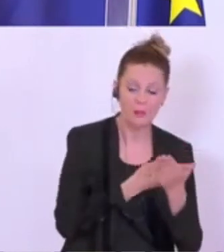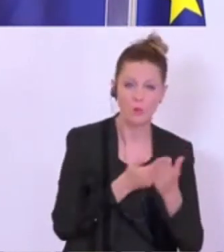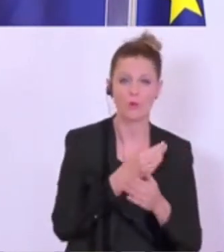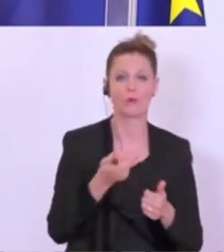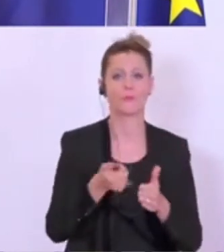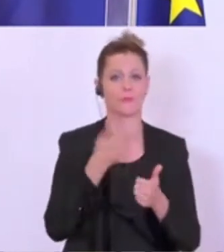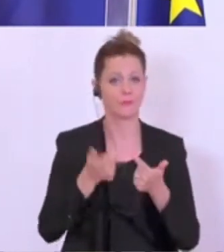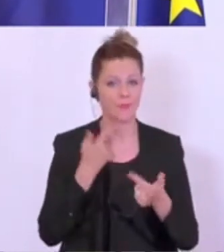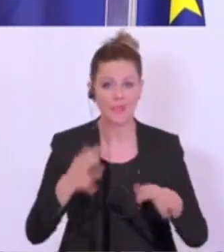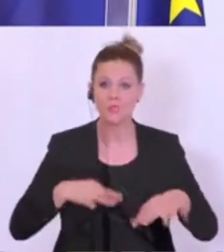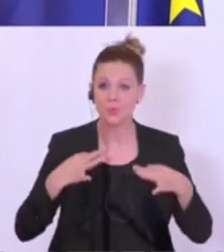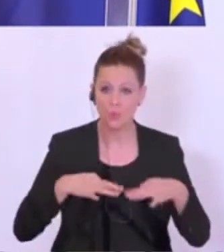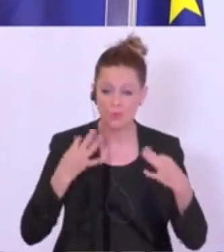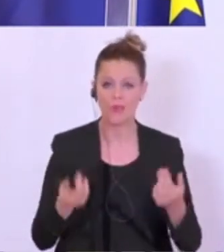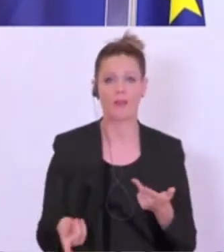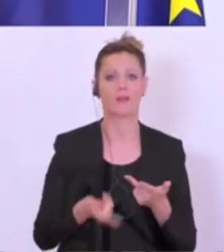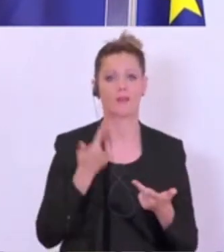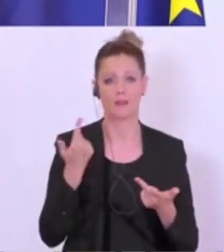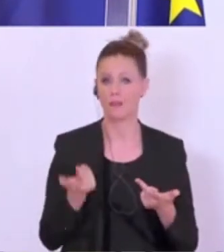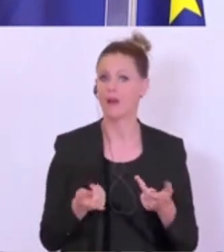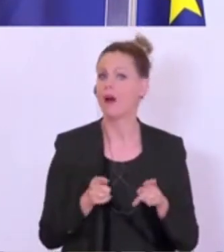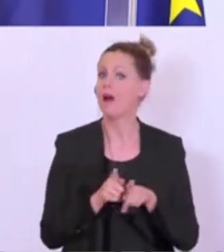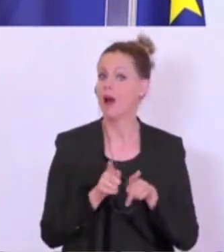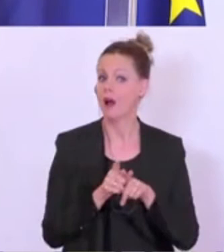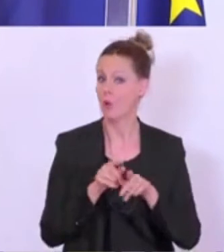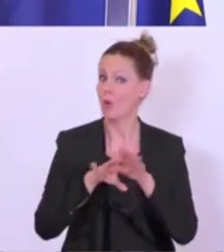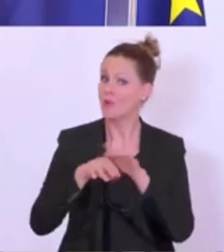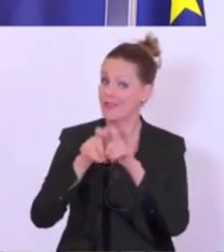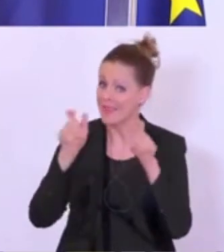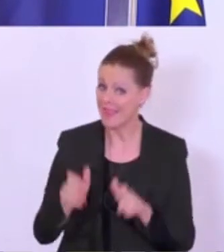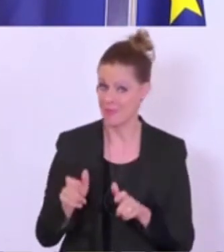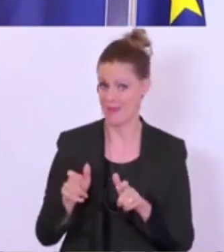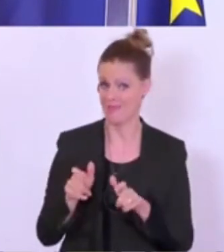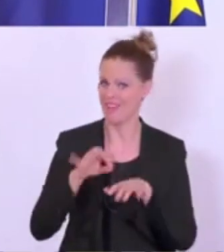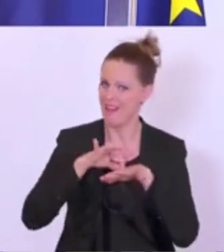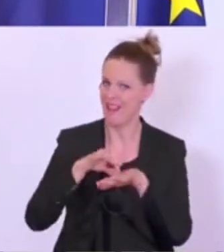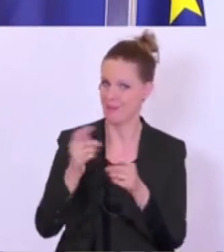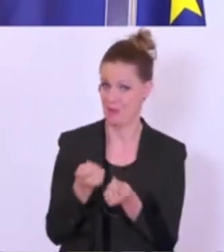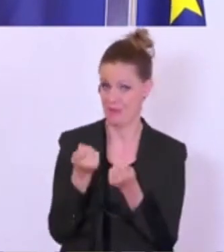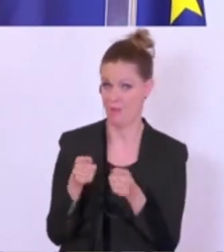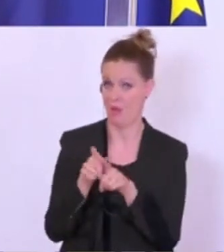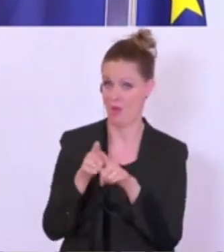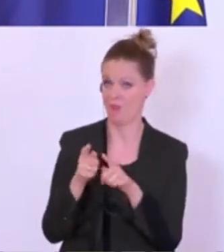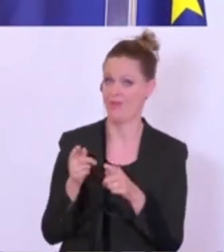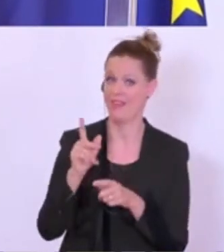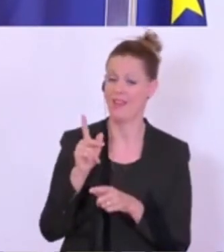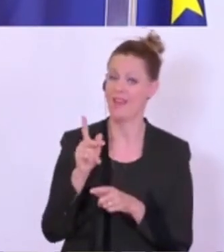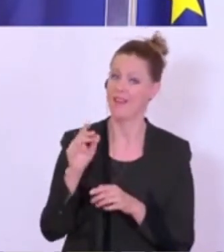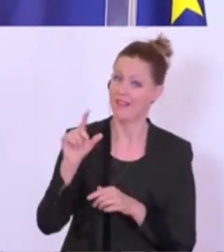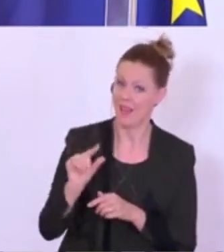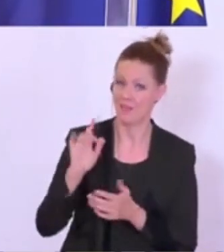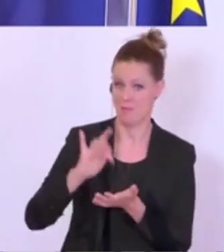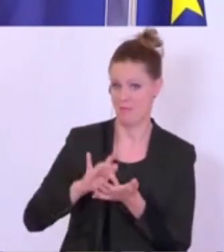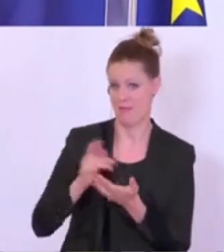es betrifft den Bereich der Gesundheit, es betrifft den Bereich der Unternehmen, hier die Leitbetriebe genauso wie die Klein- und Mittelbetriebe.